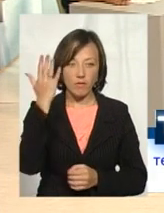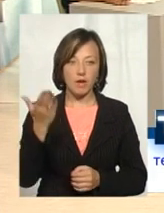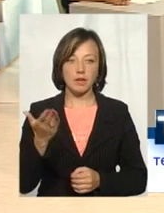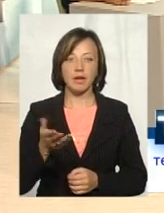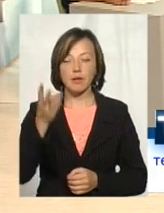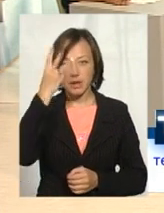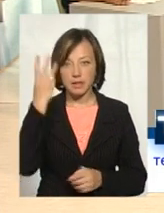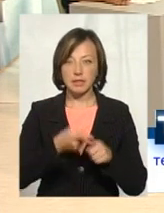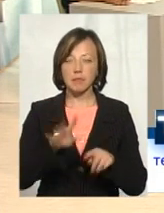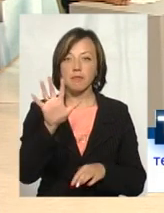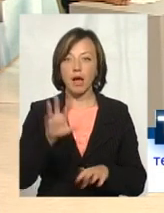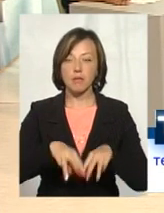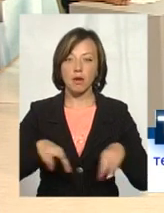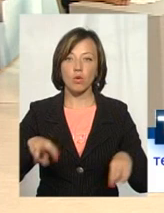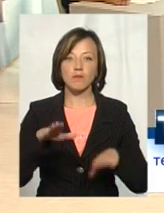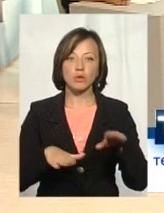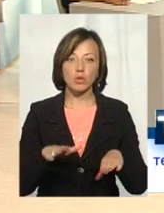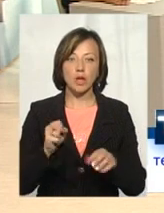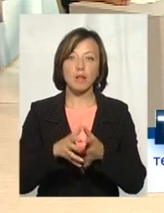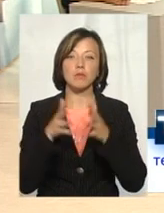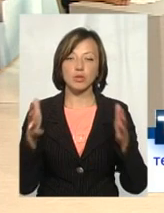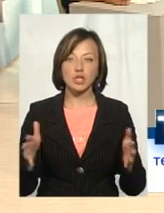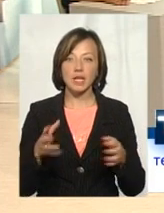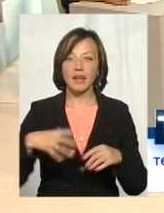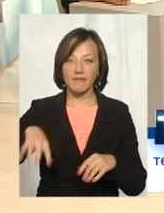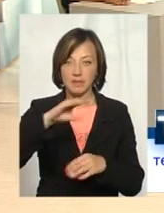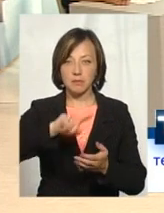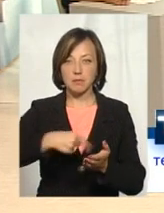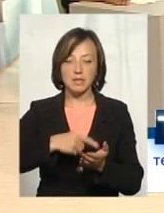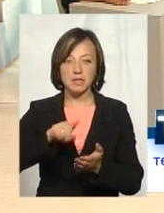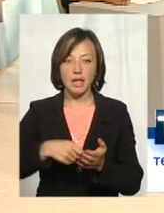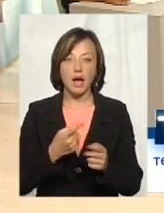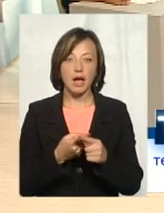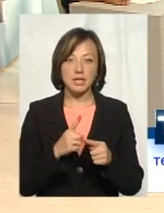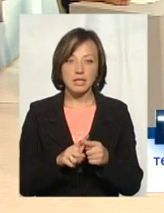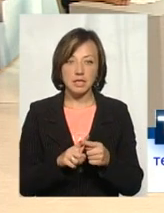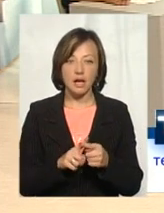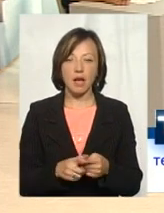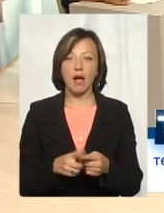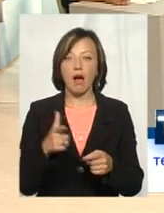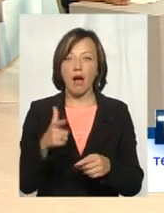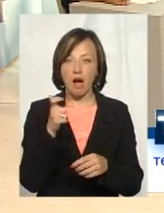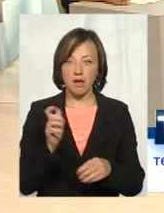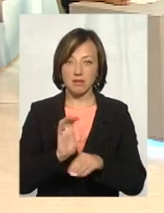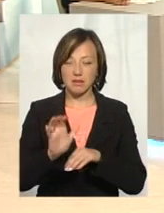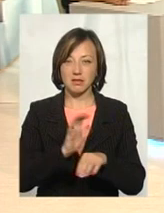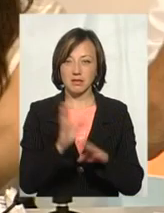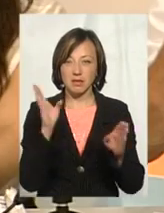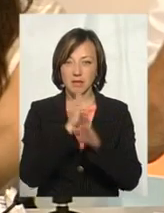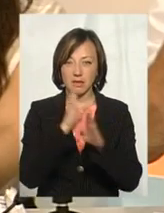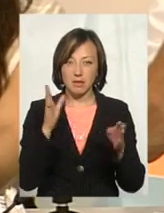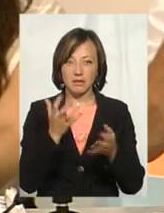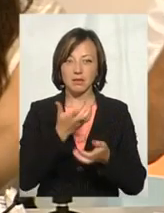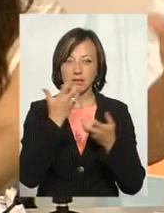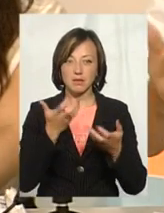В Хмельницькому за 5 мільйонів тонн. Але значно більше його. І так всі міста. А це йдуть викиди газу. А це парниковий